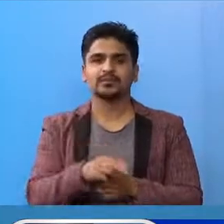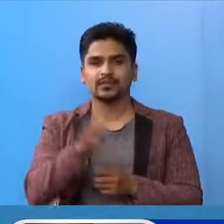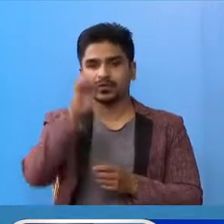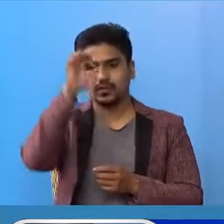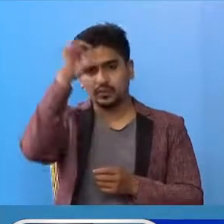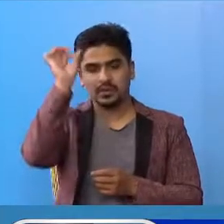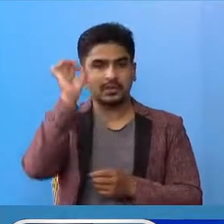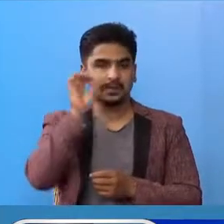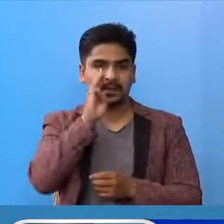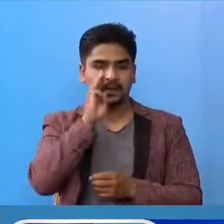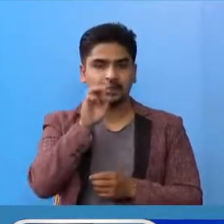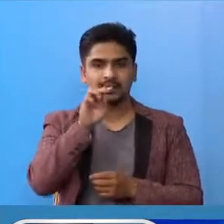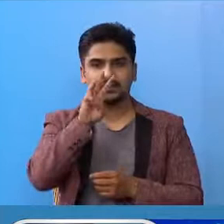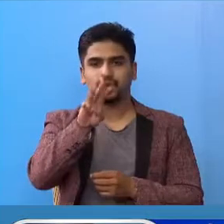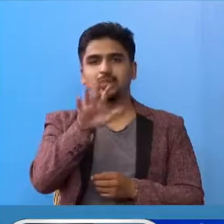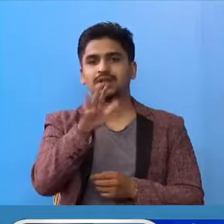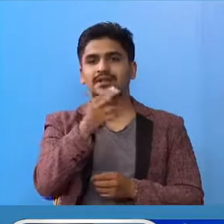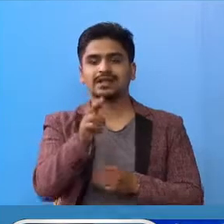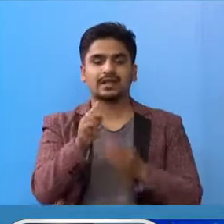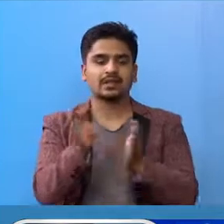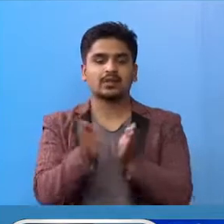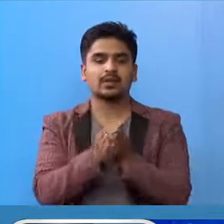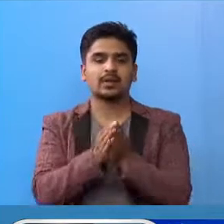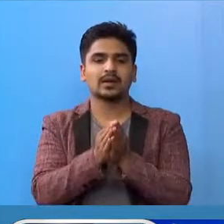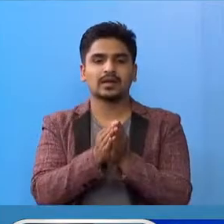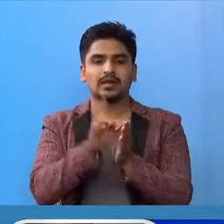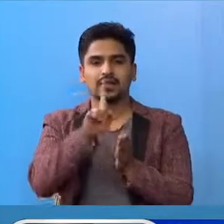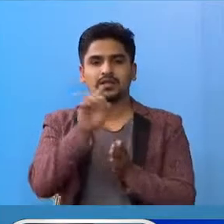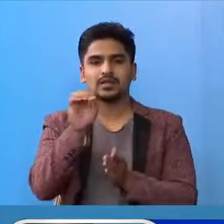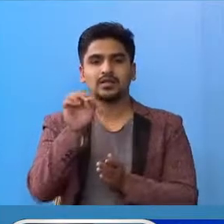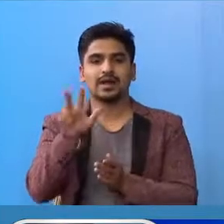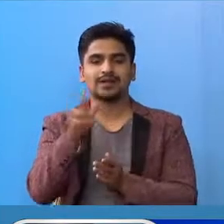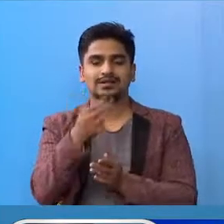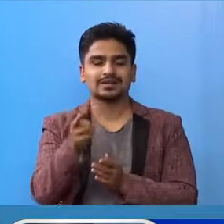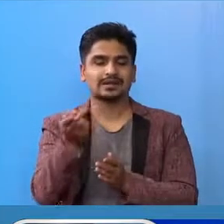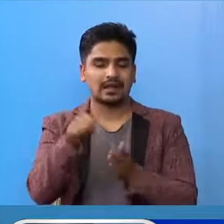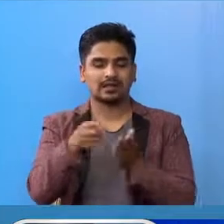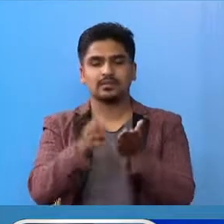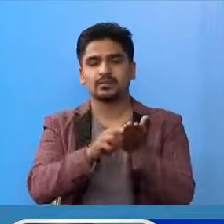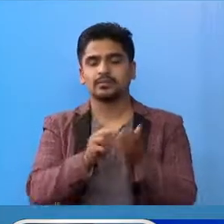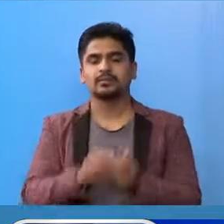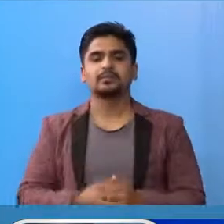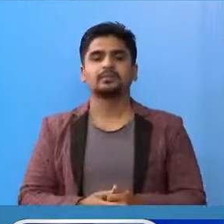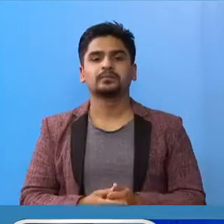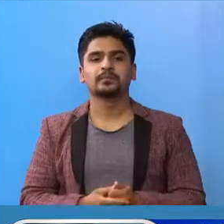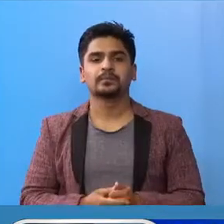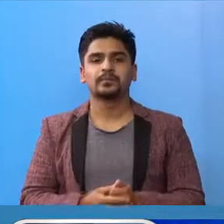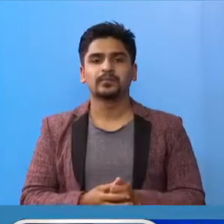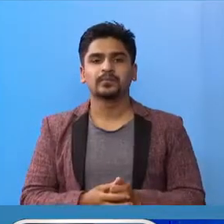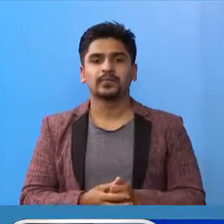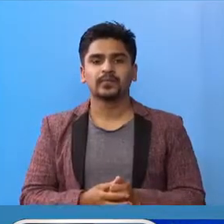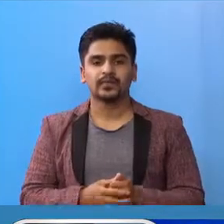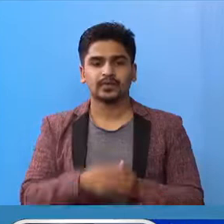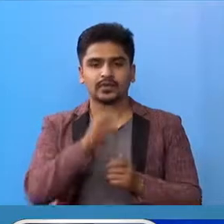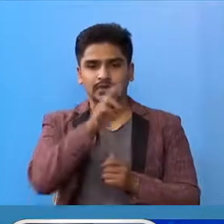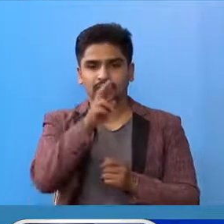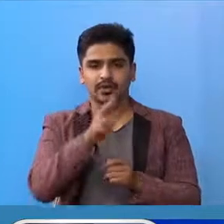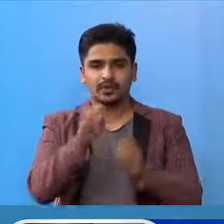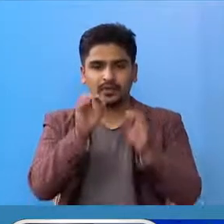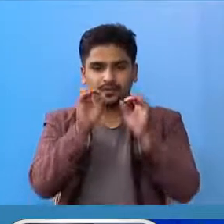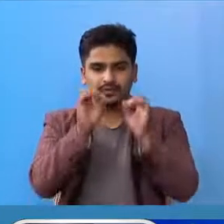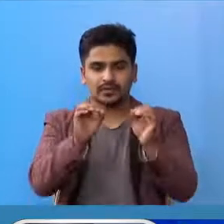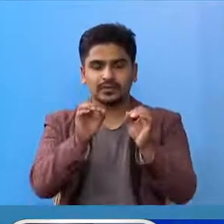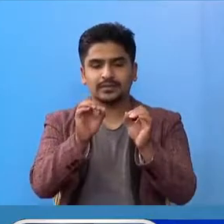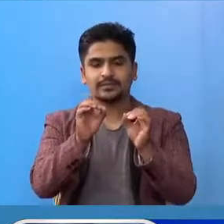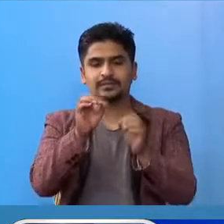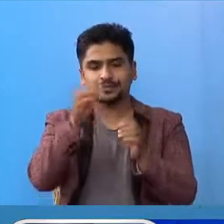सुदुर पहच्चिम प्रदेश मा 25 जना गरी जम्मा 1,08 जन र सुन्य संक्रमित